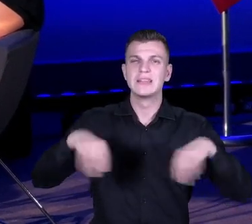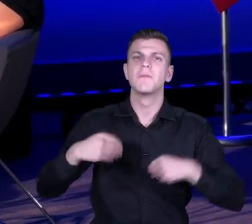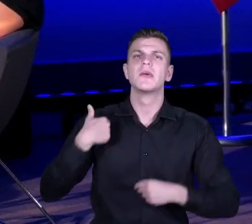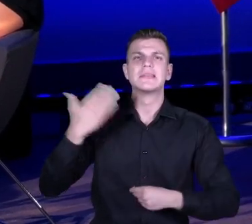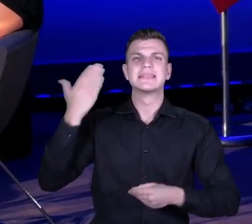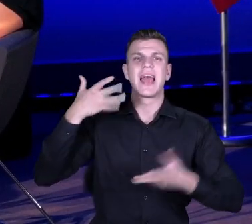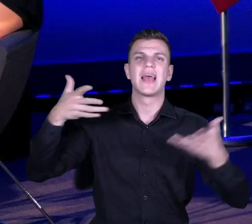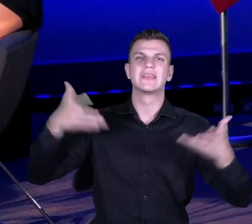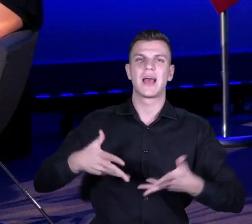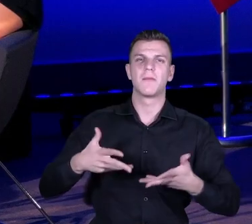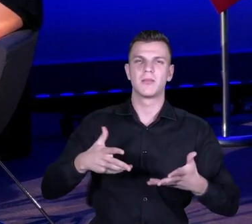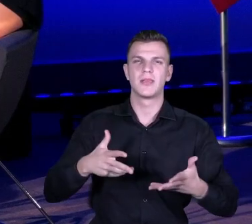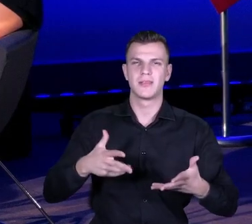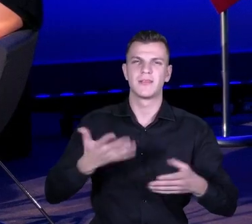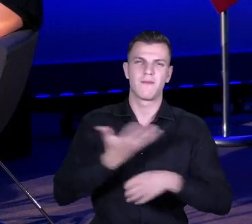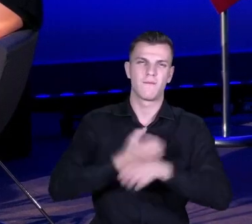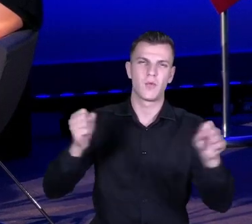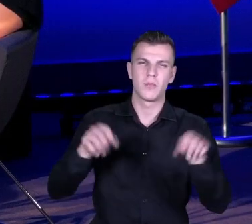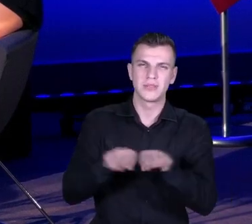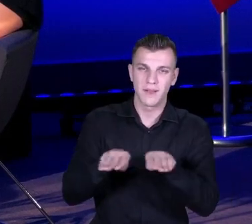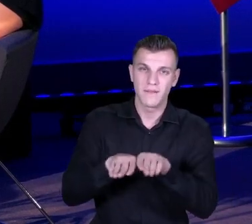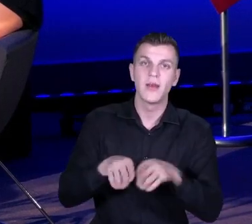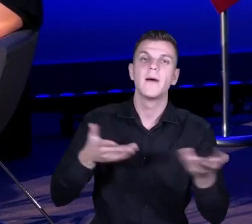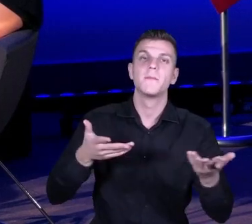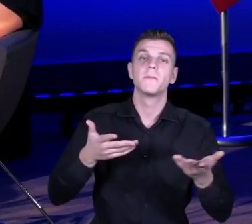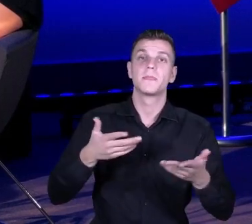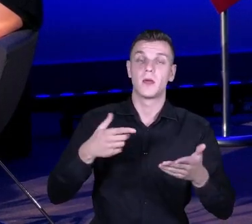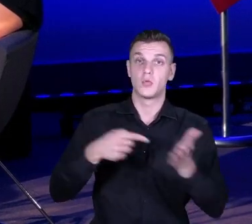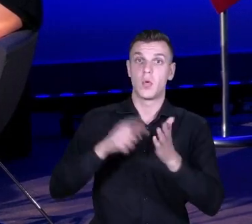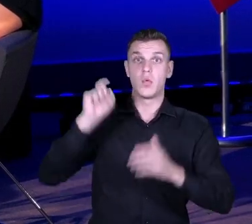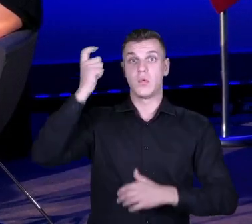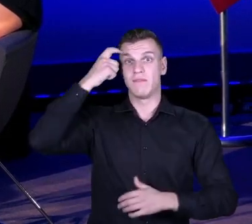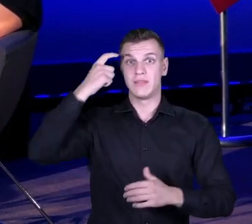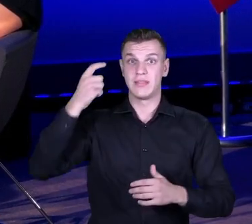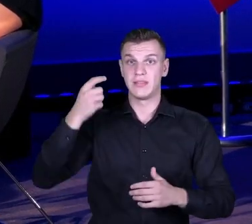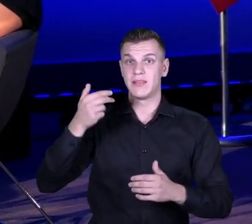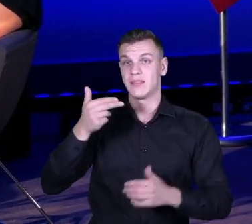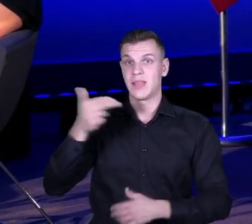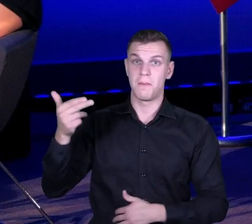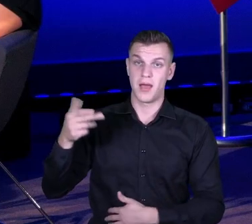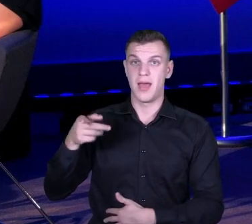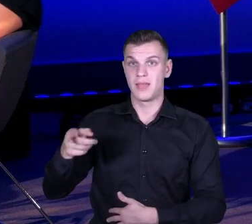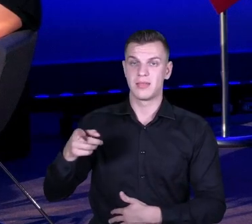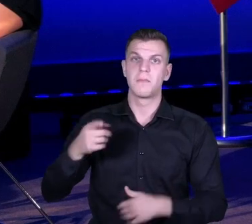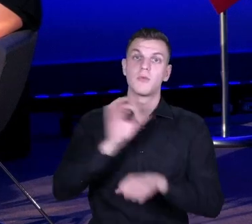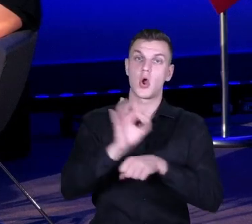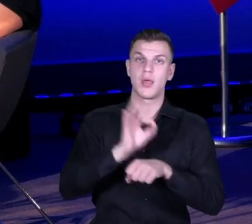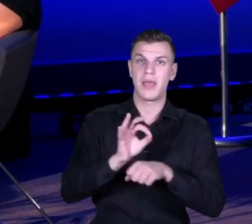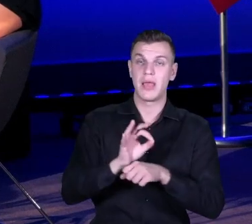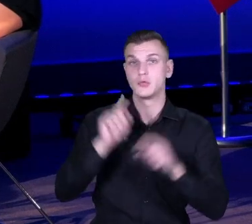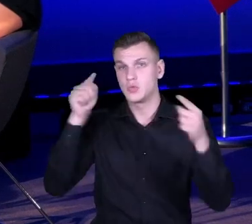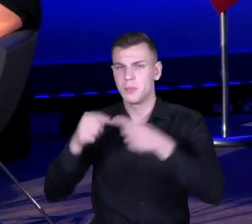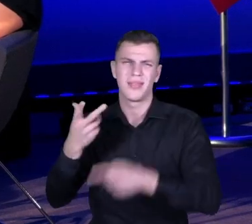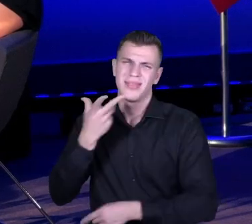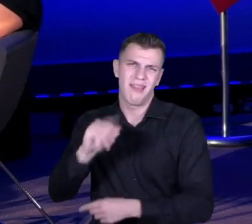na który nie zwracaliśmy uwagi, bo celem projektu było zupełnie coś innego, na łeb pobiła inne klasy, ze wszystkich trzech zakresów, gdzie tam było,